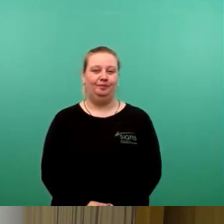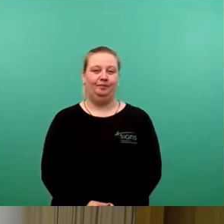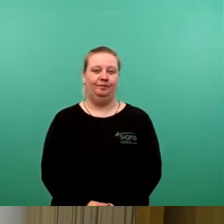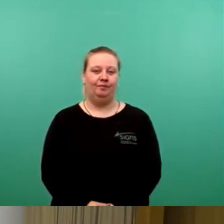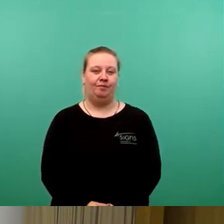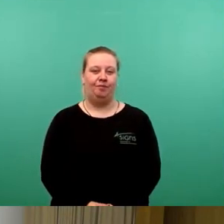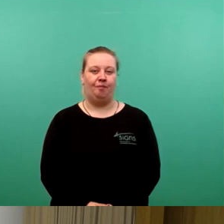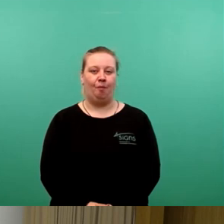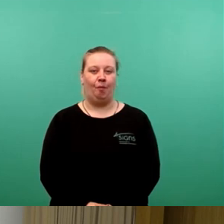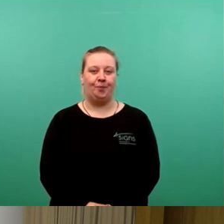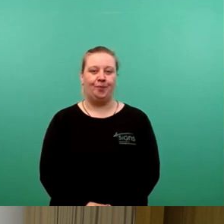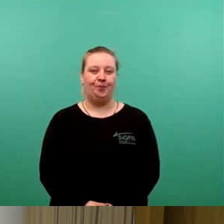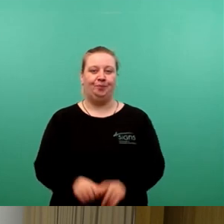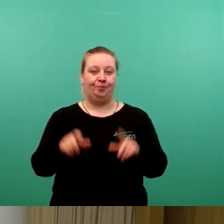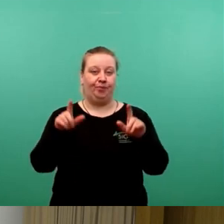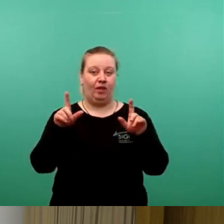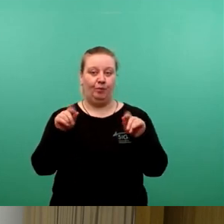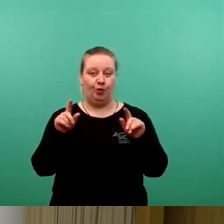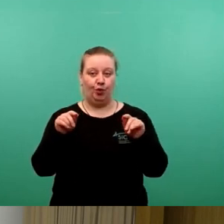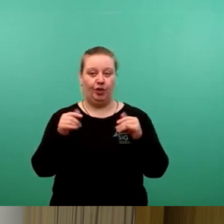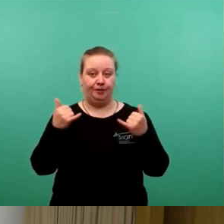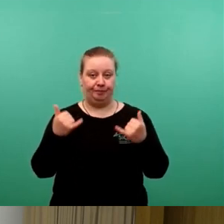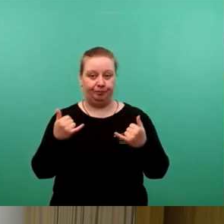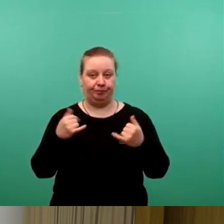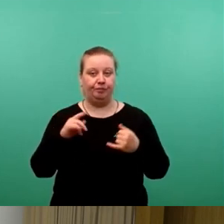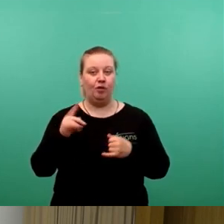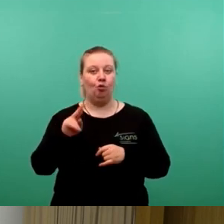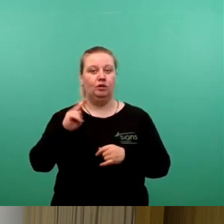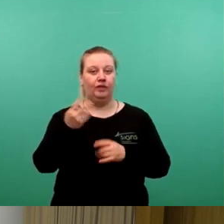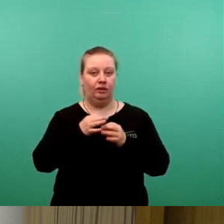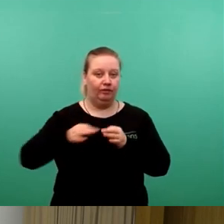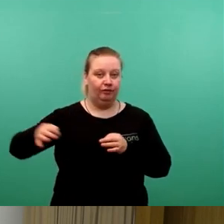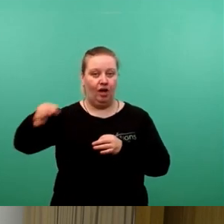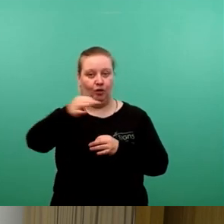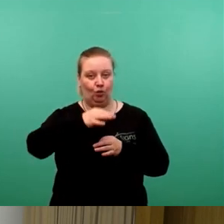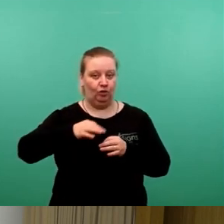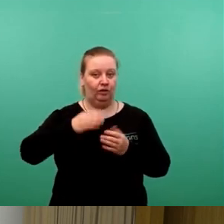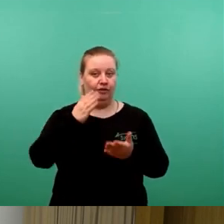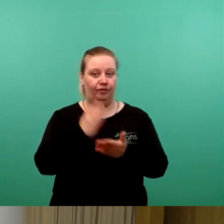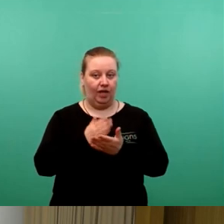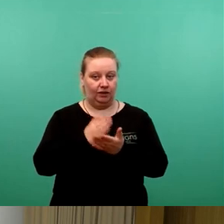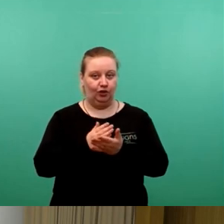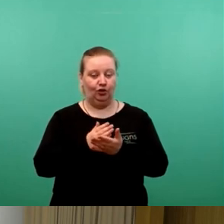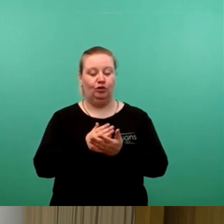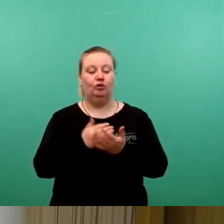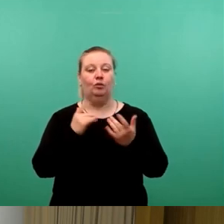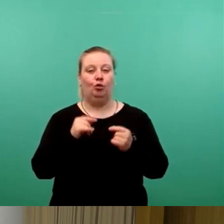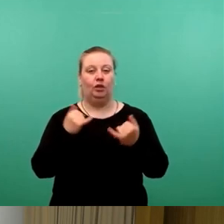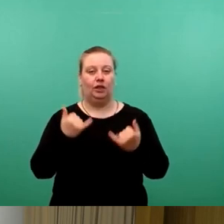So, damit haben wir auch die zweite Fragerunde beendet und damit der